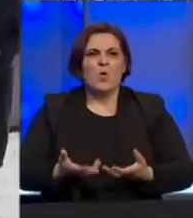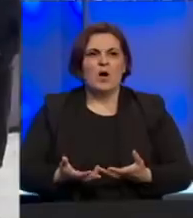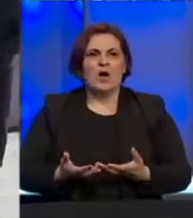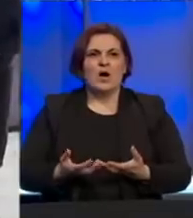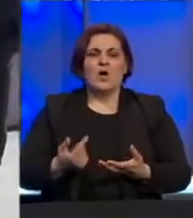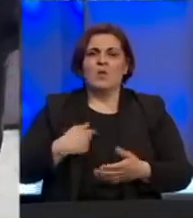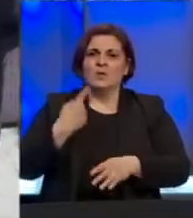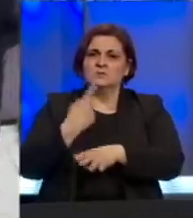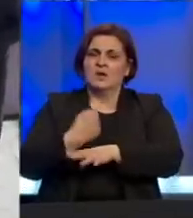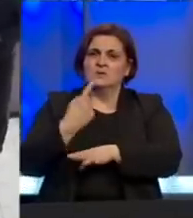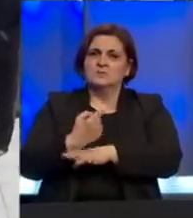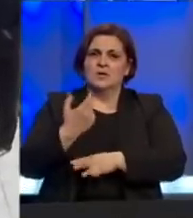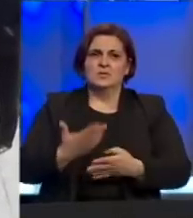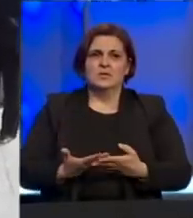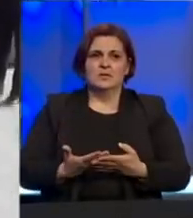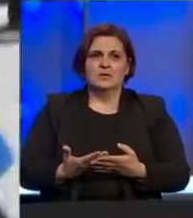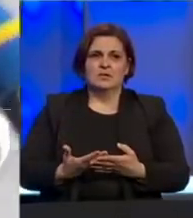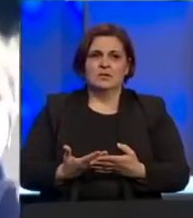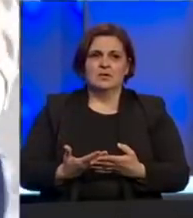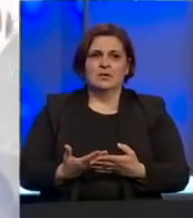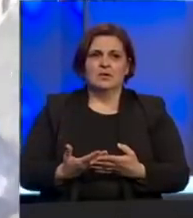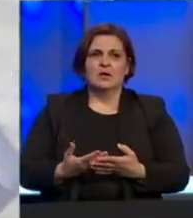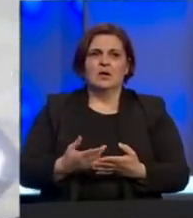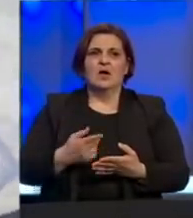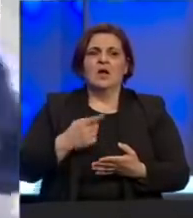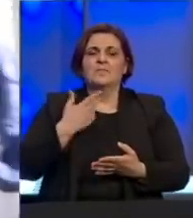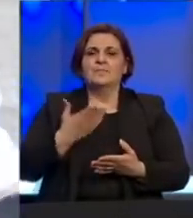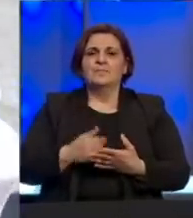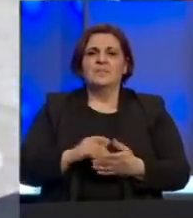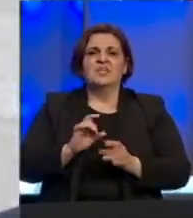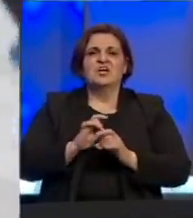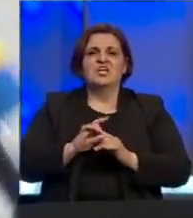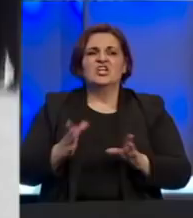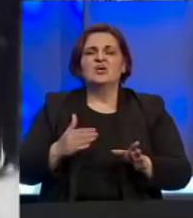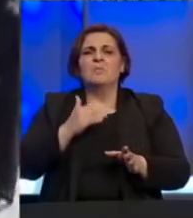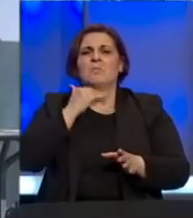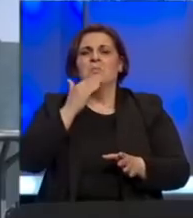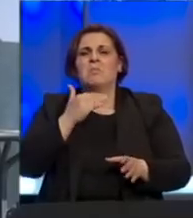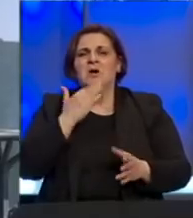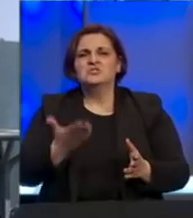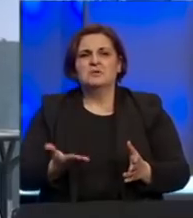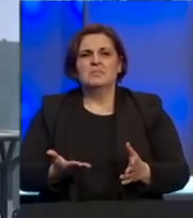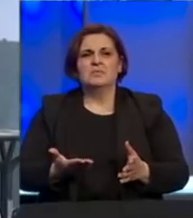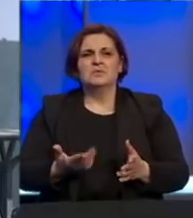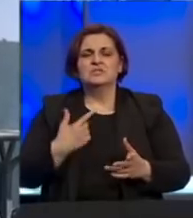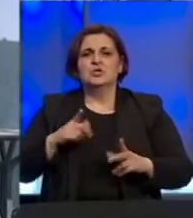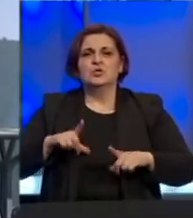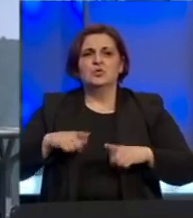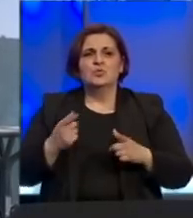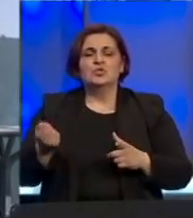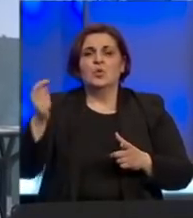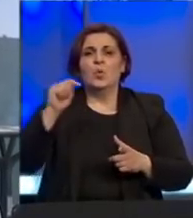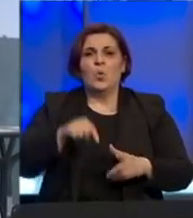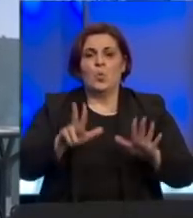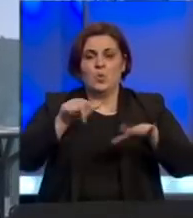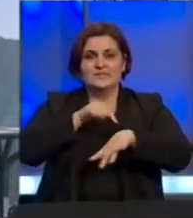sad, sad, tipu ali evo viš nalazi slomljena dva rebra ništa boli njih briga Gada jutro došli smo